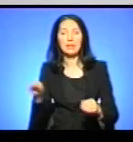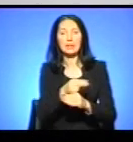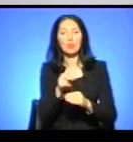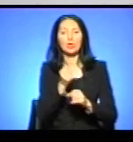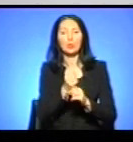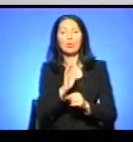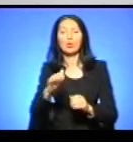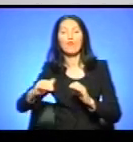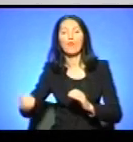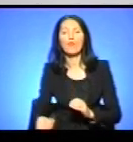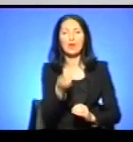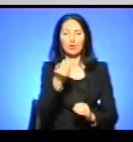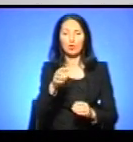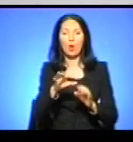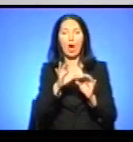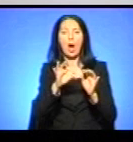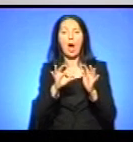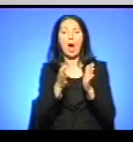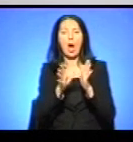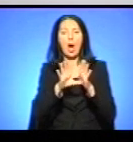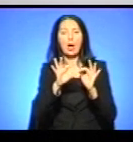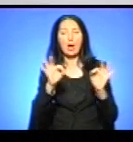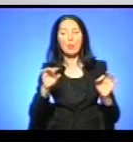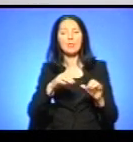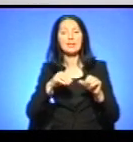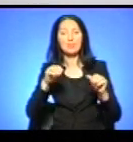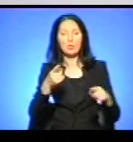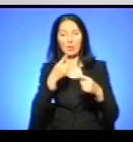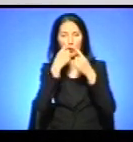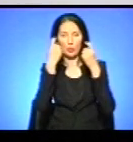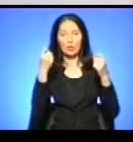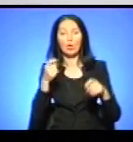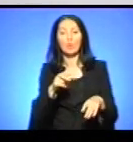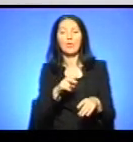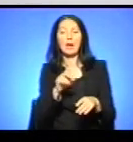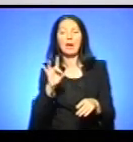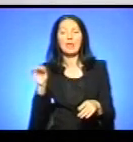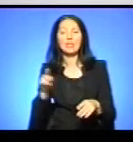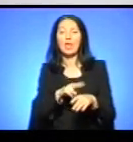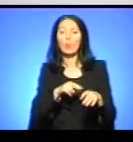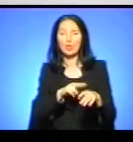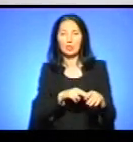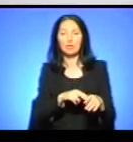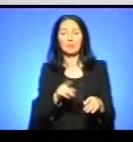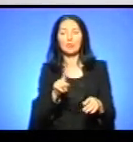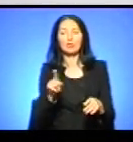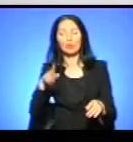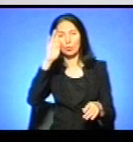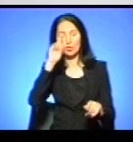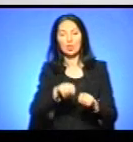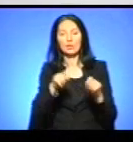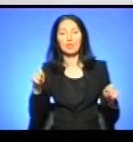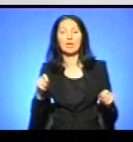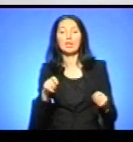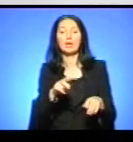було вирвано кабель із землі. Про це повідомив речник Нацполіції Андрій Василик. Щодо чоловіка відкрили кримінальну справу –